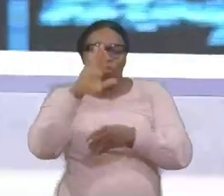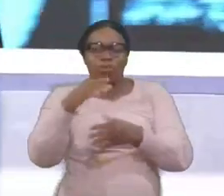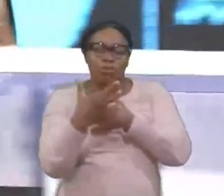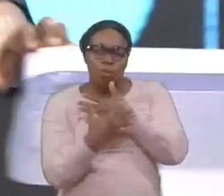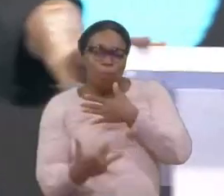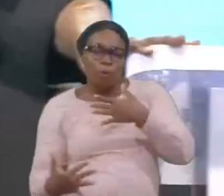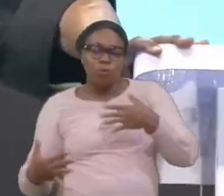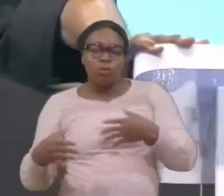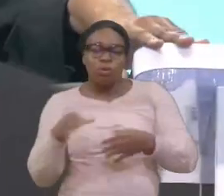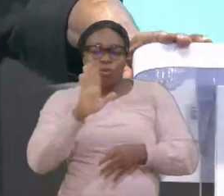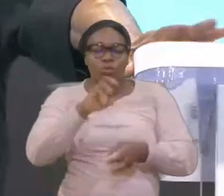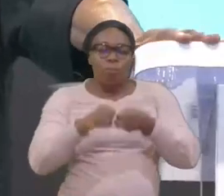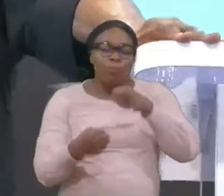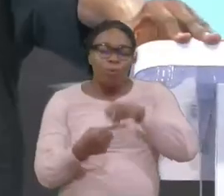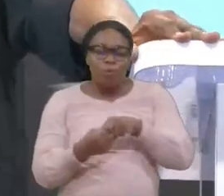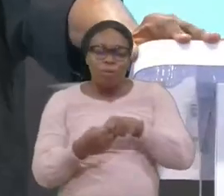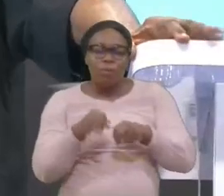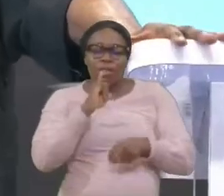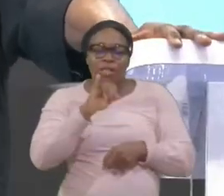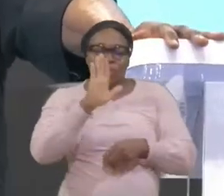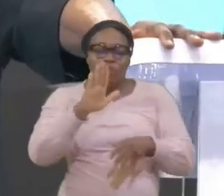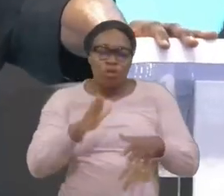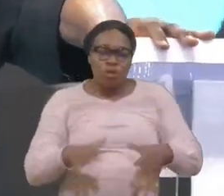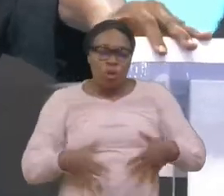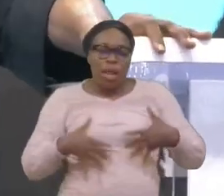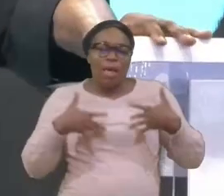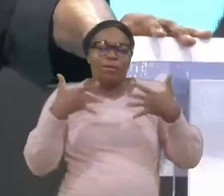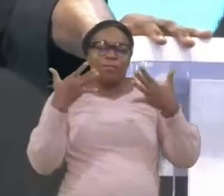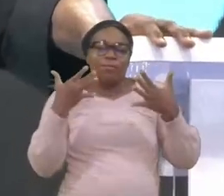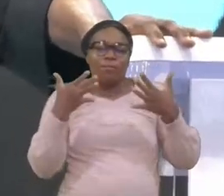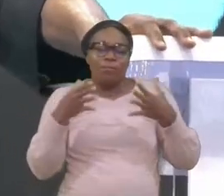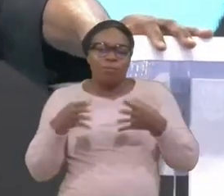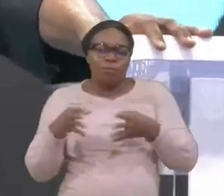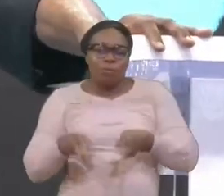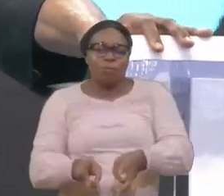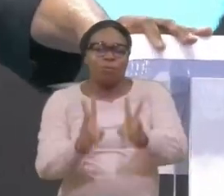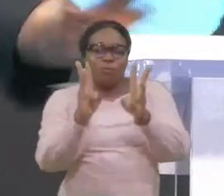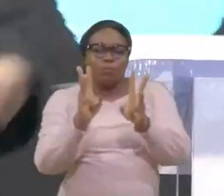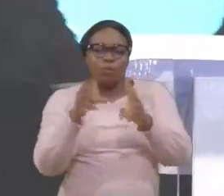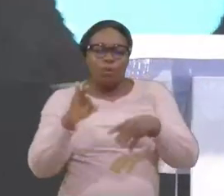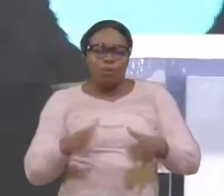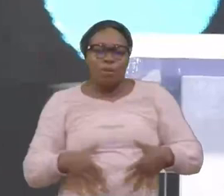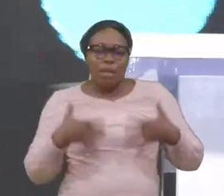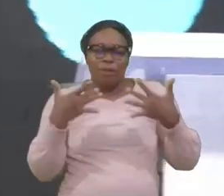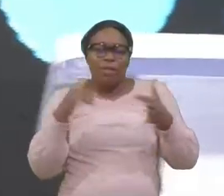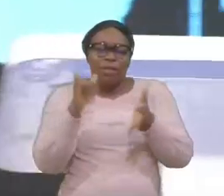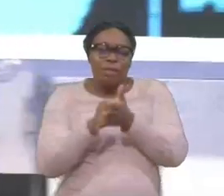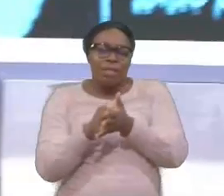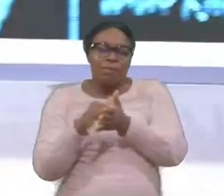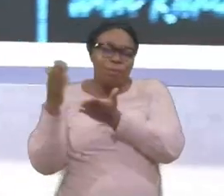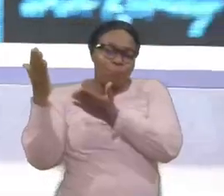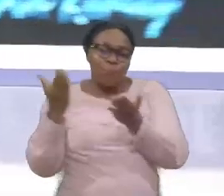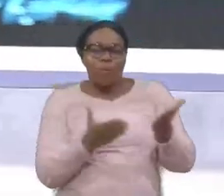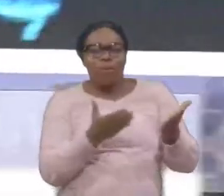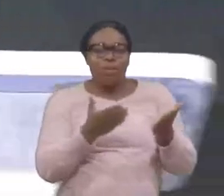Ton problème, c'est ton mode de vie. Et c'est ton mode de vie qui est en